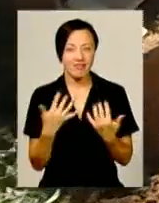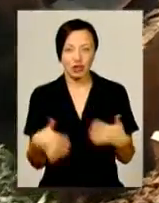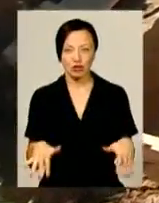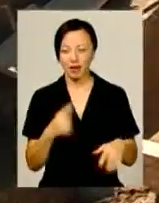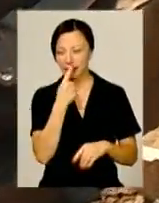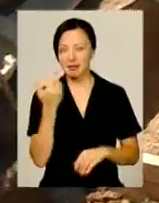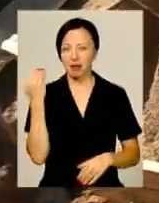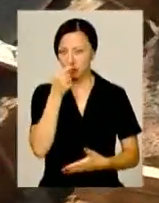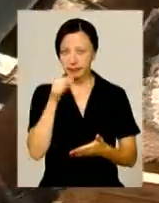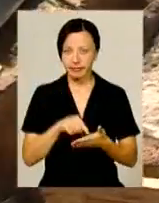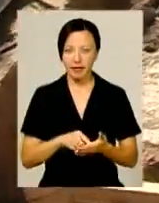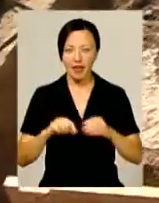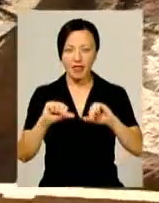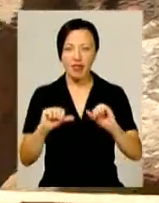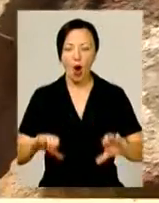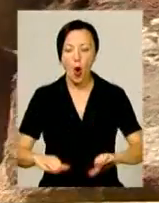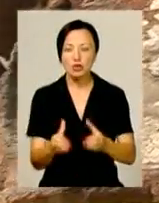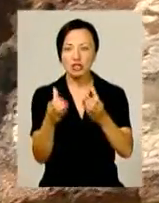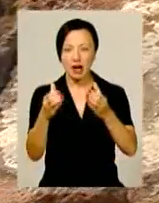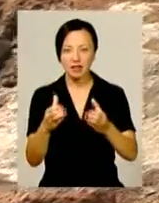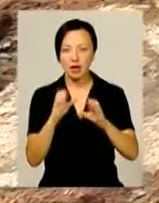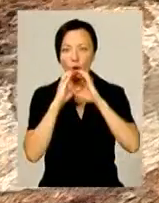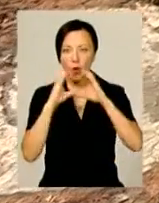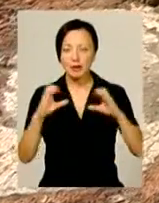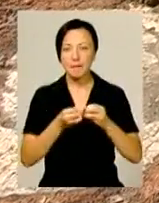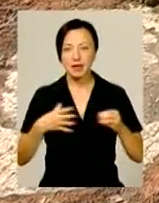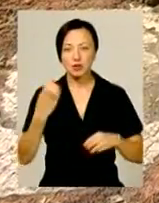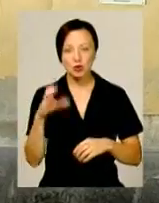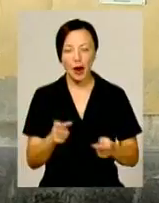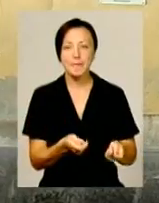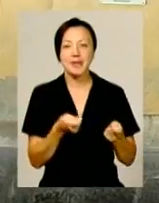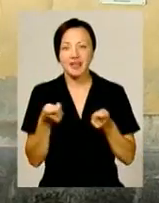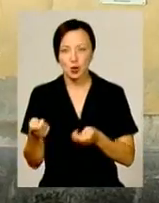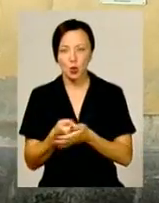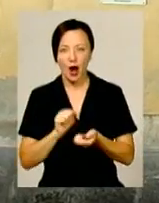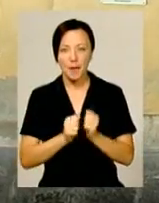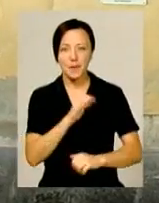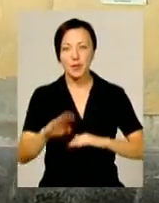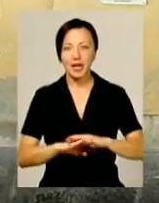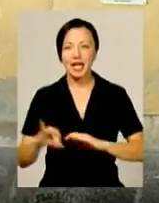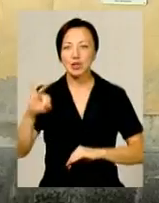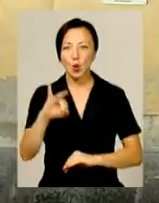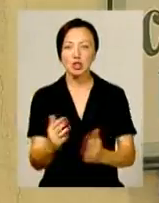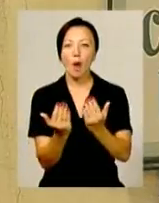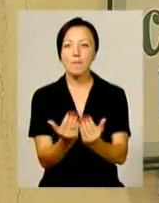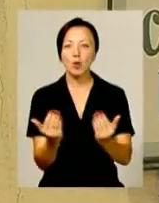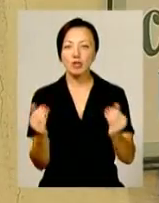недавно натрапили на гончарний горн 15 століття. Його перевезуть до Кам'янець-Подільського історичного музею-заповідника,